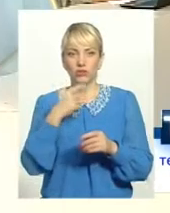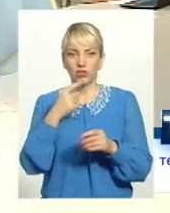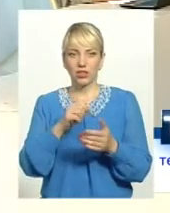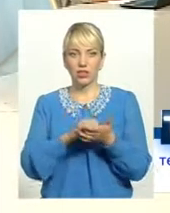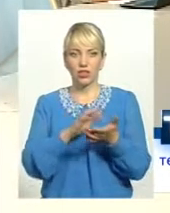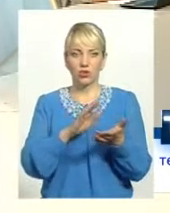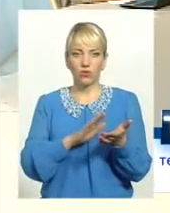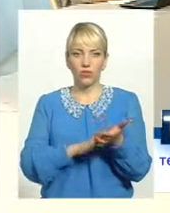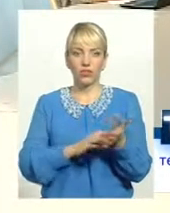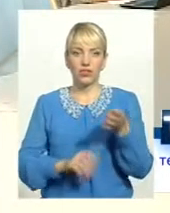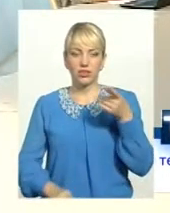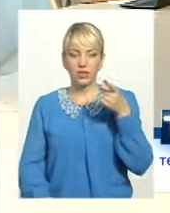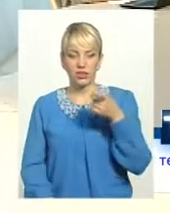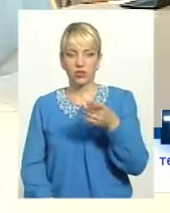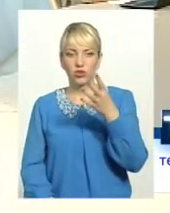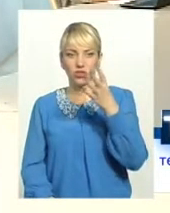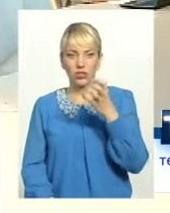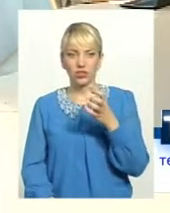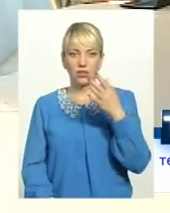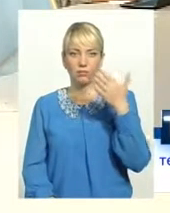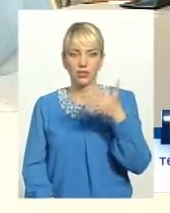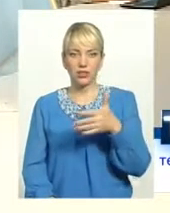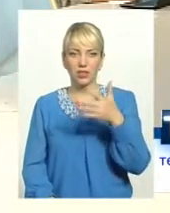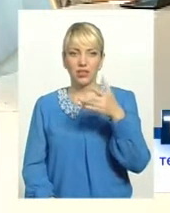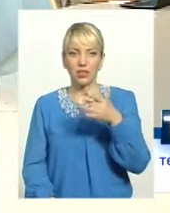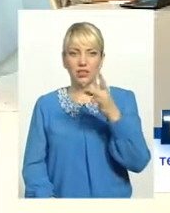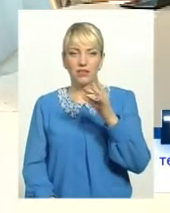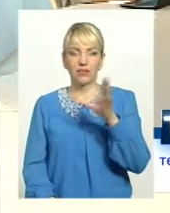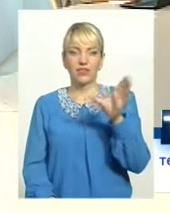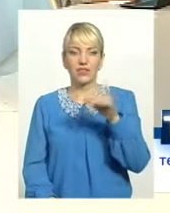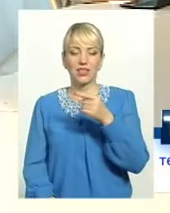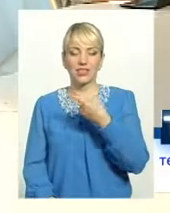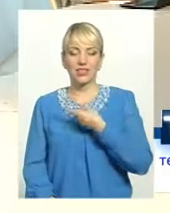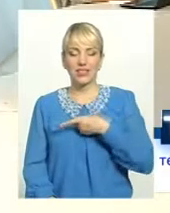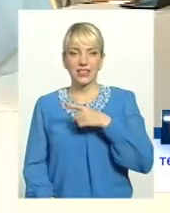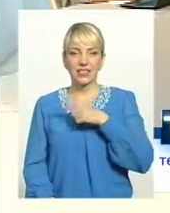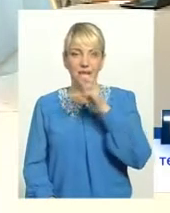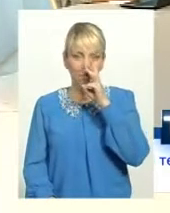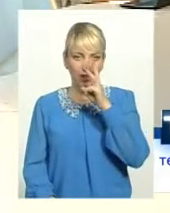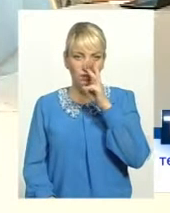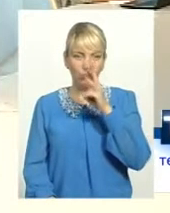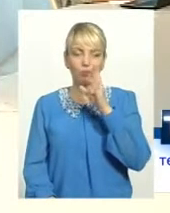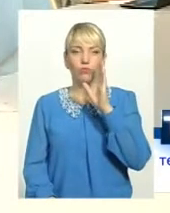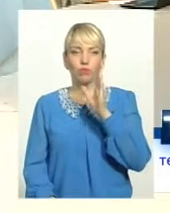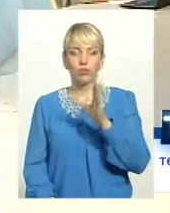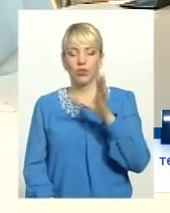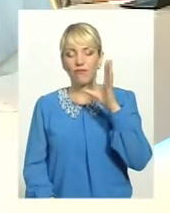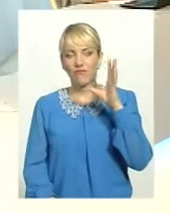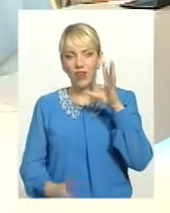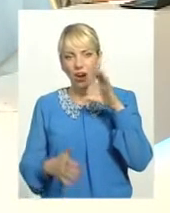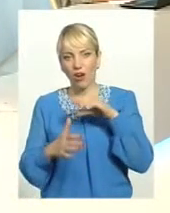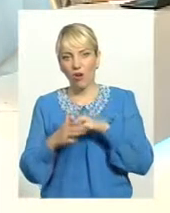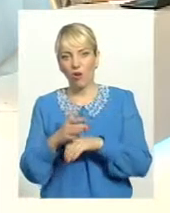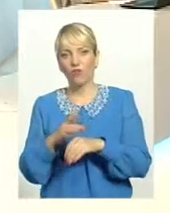1450 гривень, так, вся ця заробітна плата буде її врахована у розмірі пенсійної виплати, у